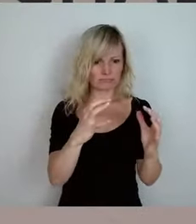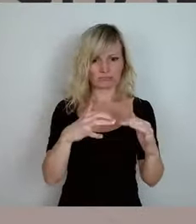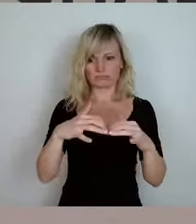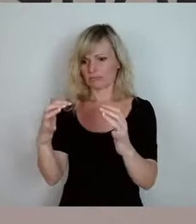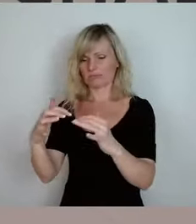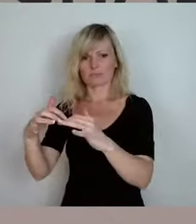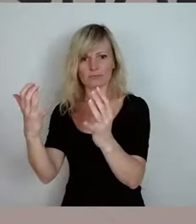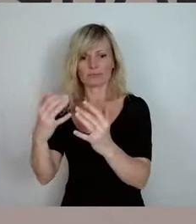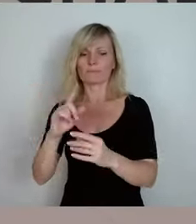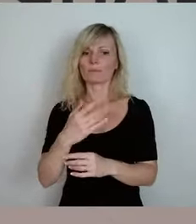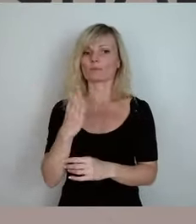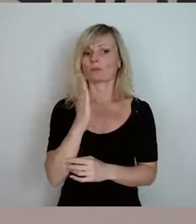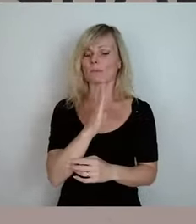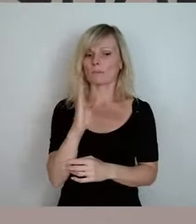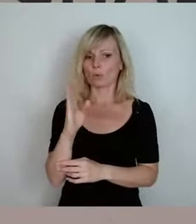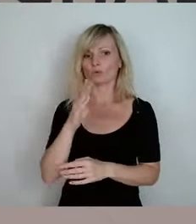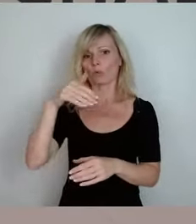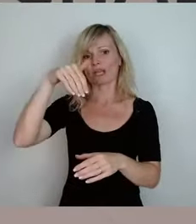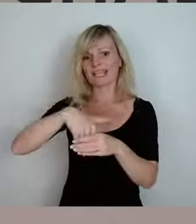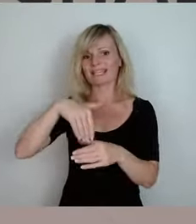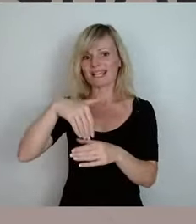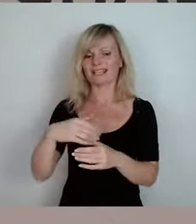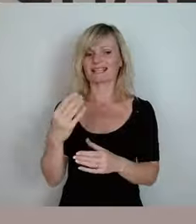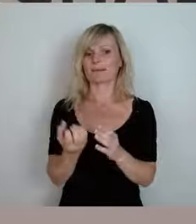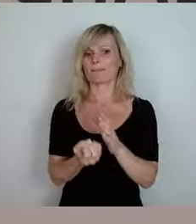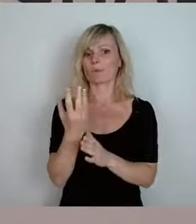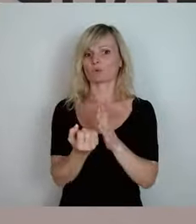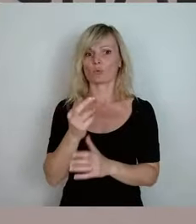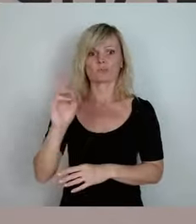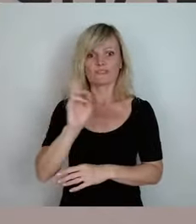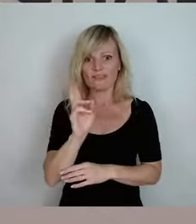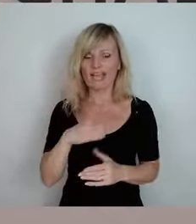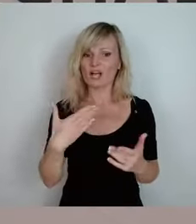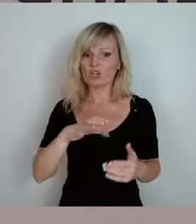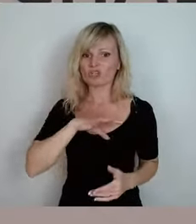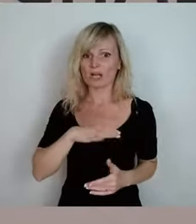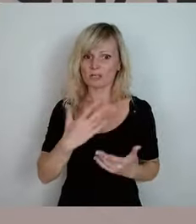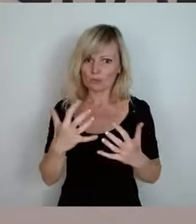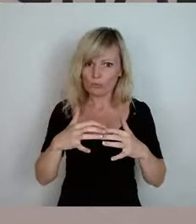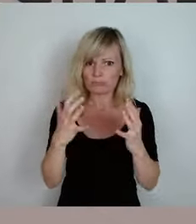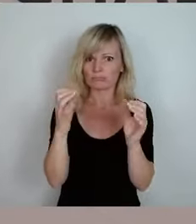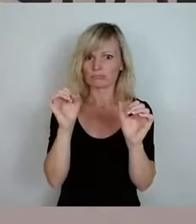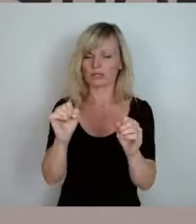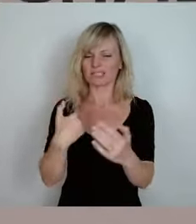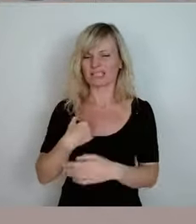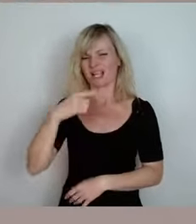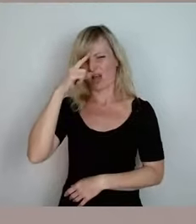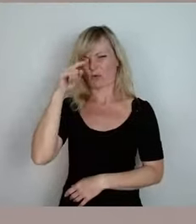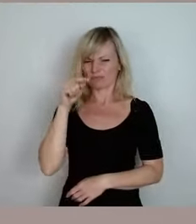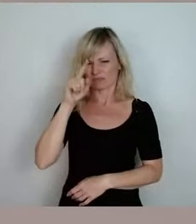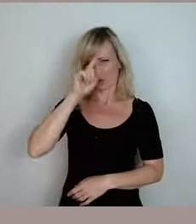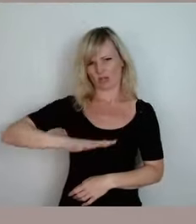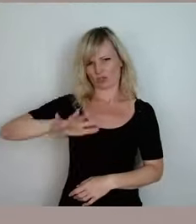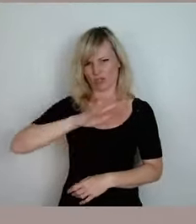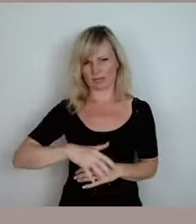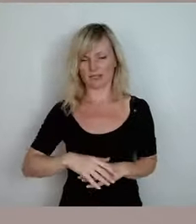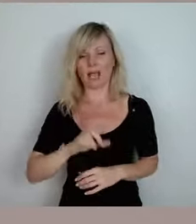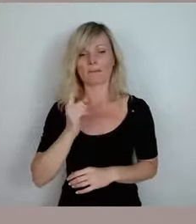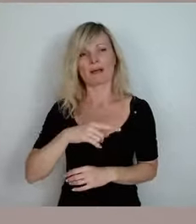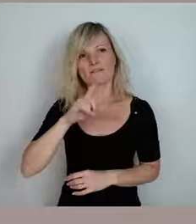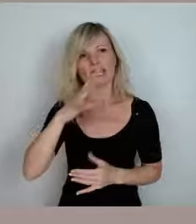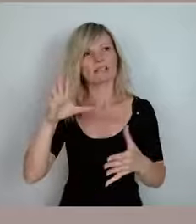Bruttoinlandsprodukts? Ich glaube, das ist Deutschland. Allerdings nur, wenn wir uns darauf besinnen, was dieses Land groß gemacht hat. Nämlich